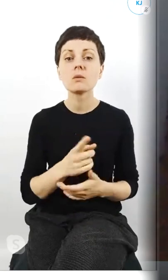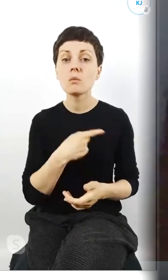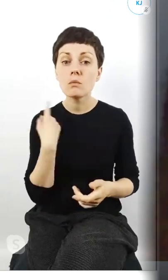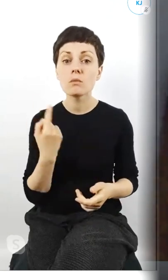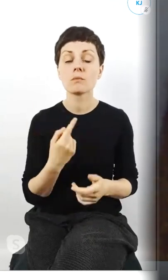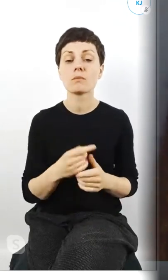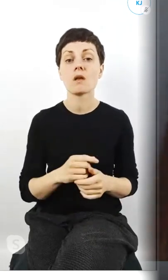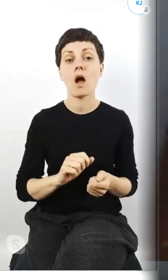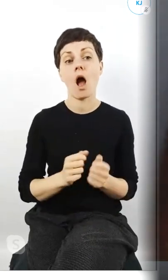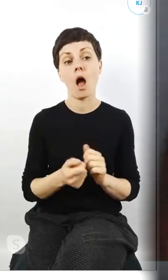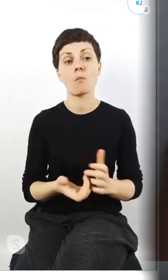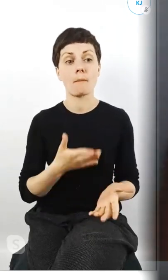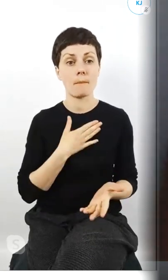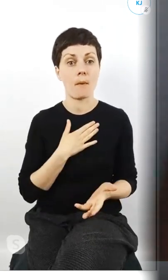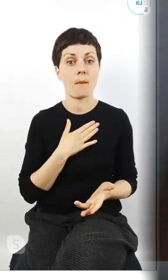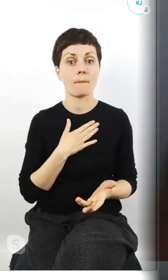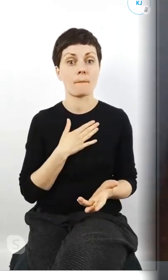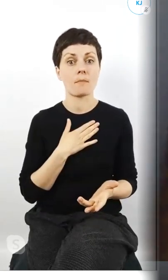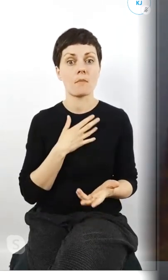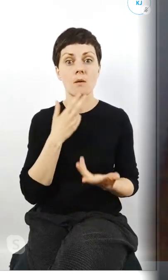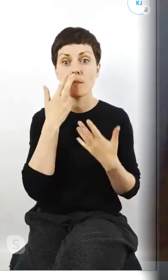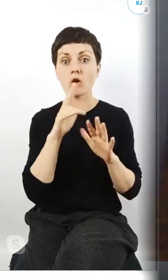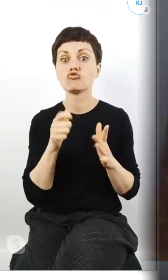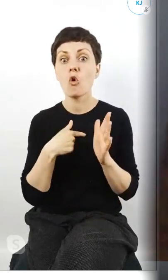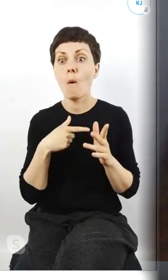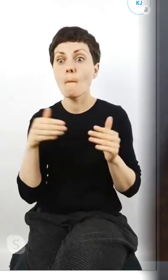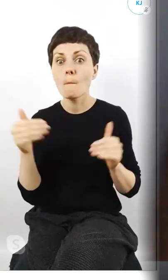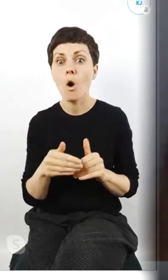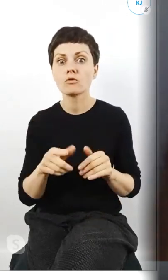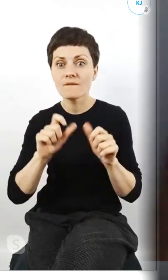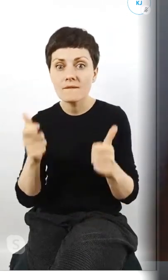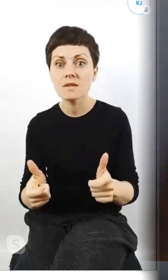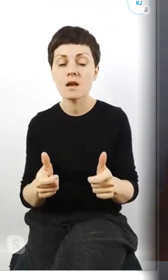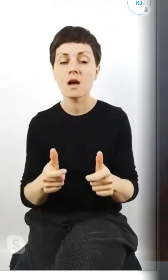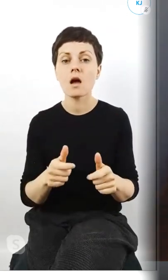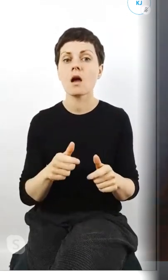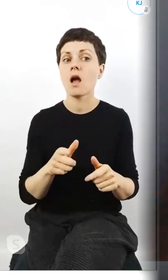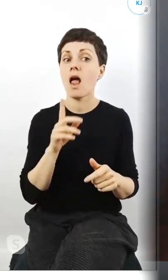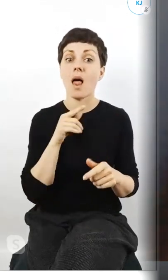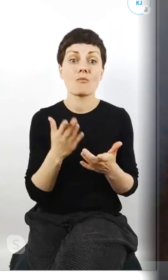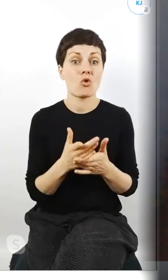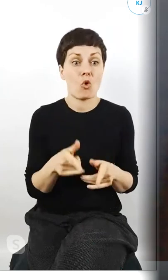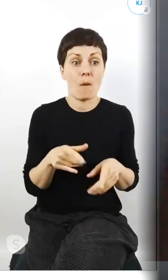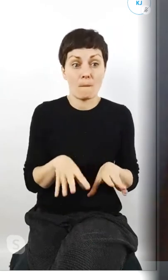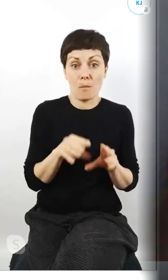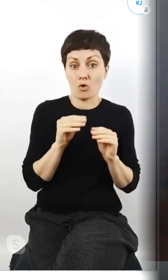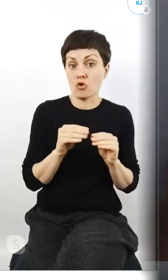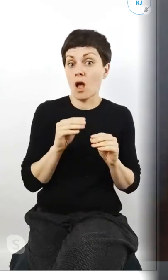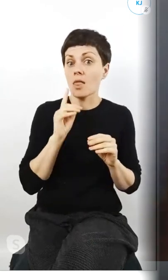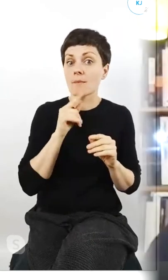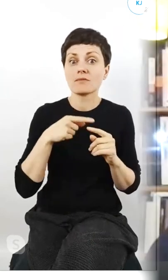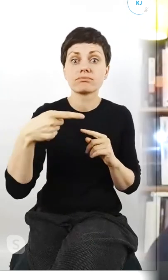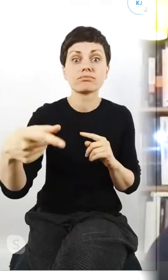mamy właśnie pokazane co może się stać albo jesteśmy na początku tego co się stanie tak naprawdę